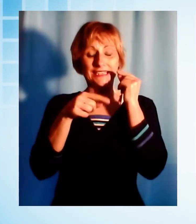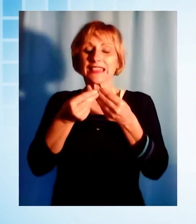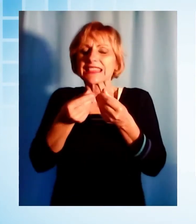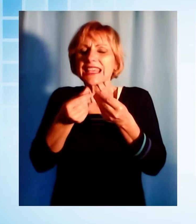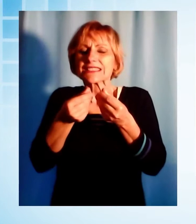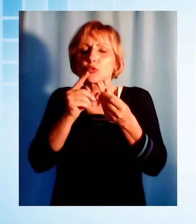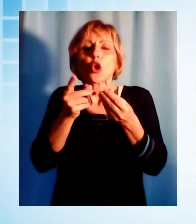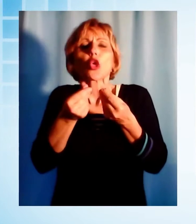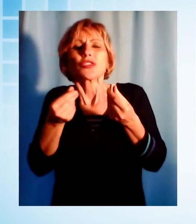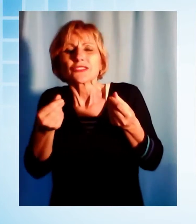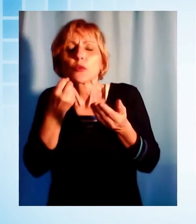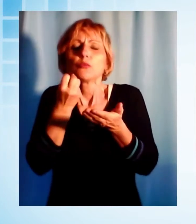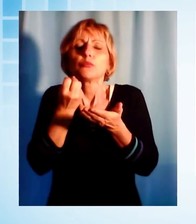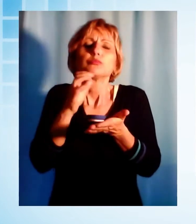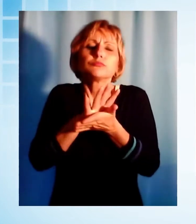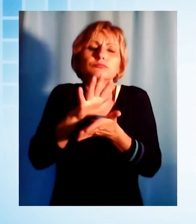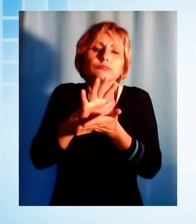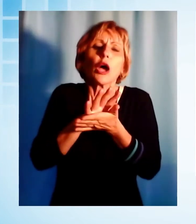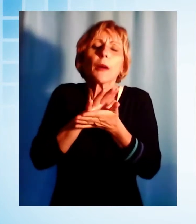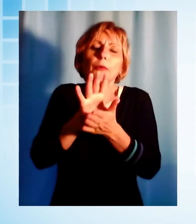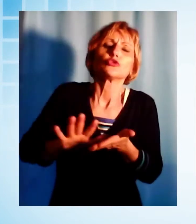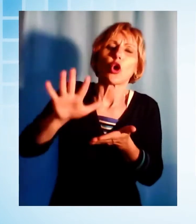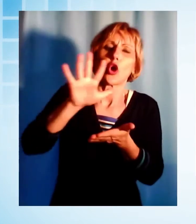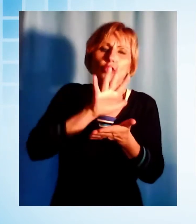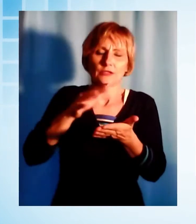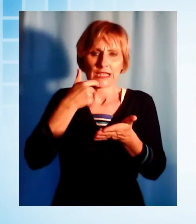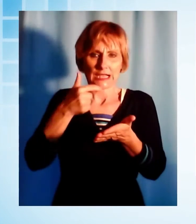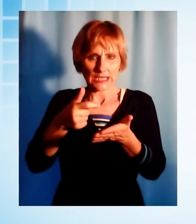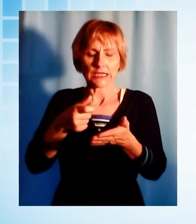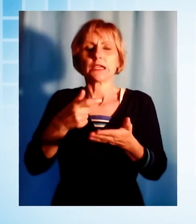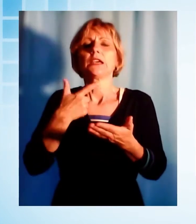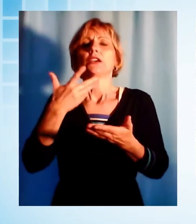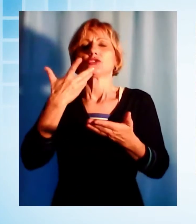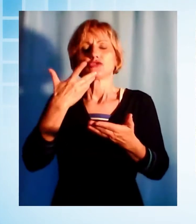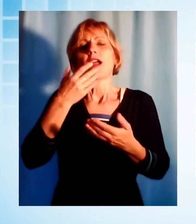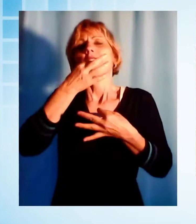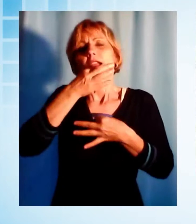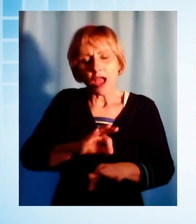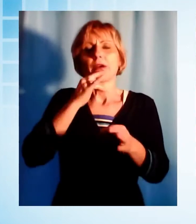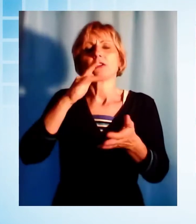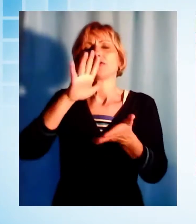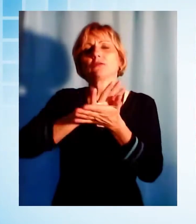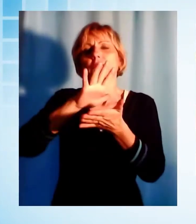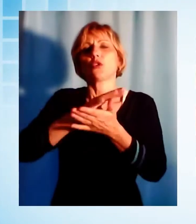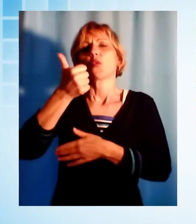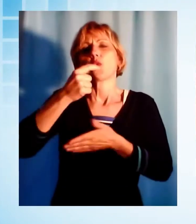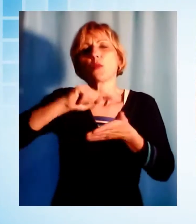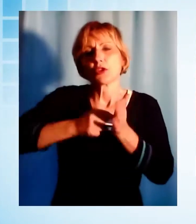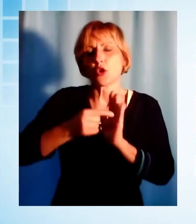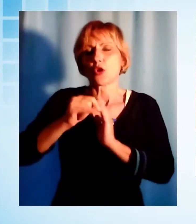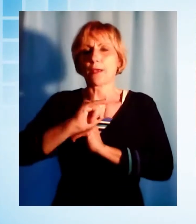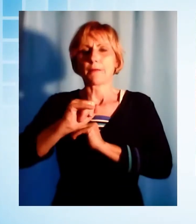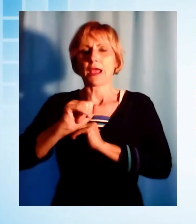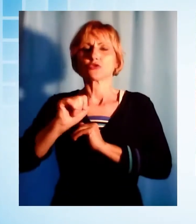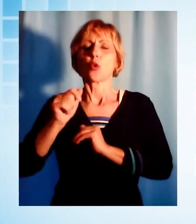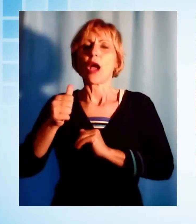prodotte in Toscana grazie al neonato distretto della protezione, capace di garantire una produzione di un milione e mezzo ogni giorno, e quelle